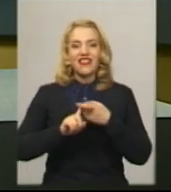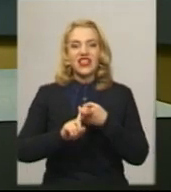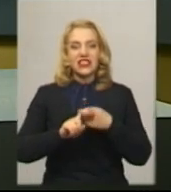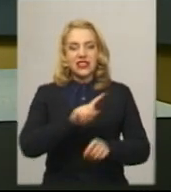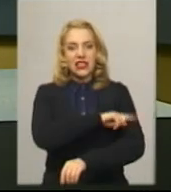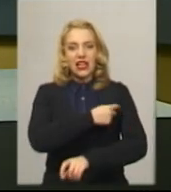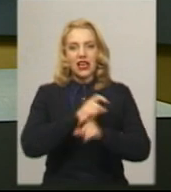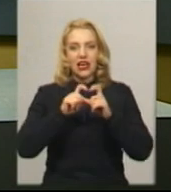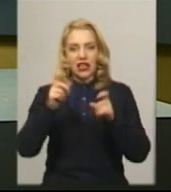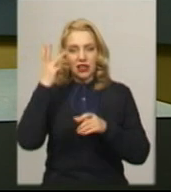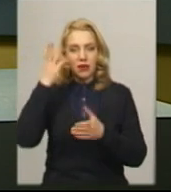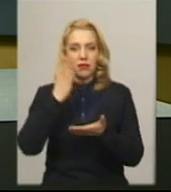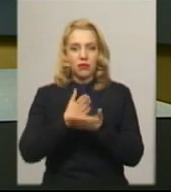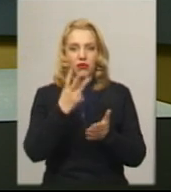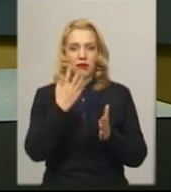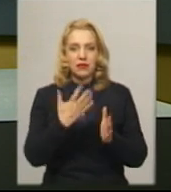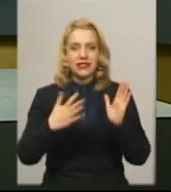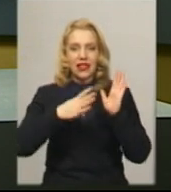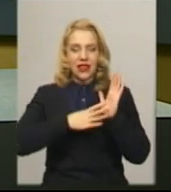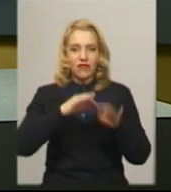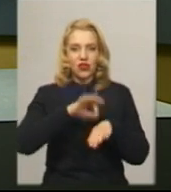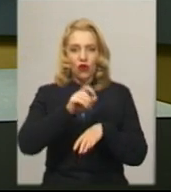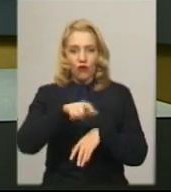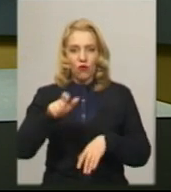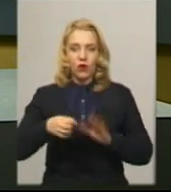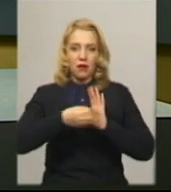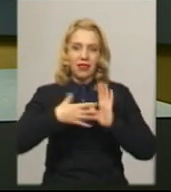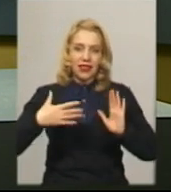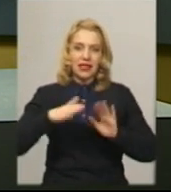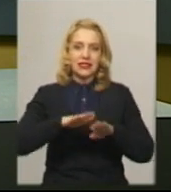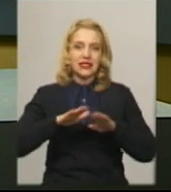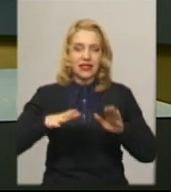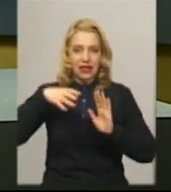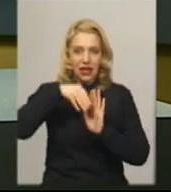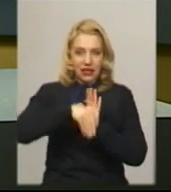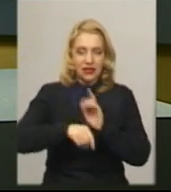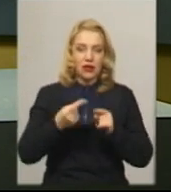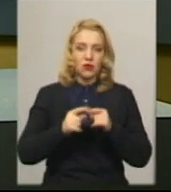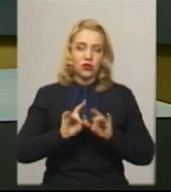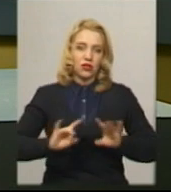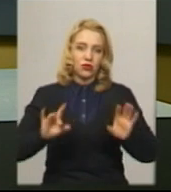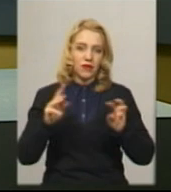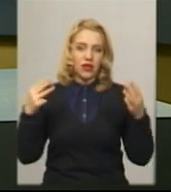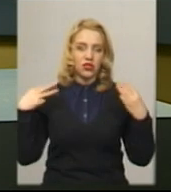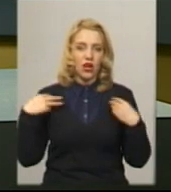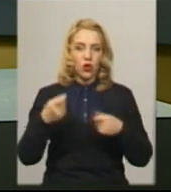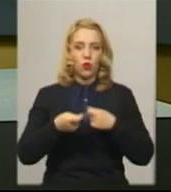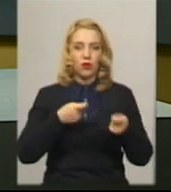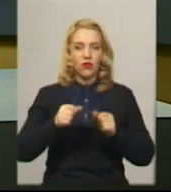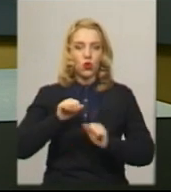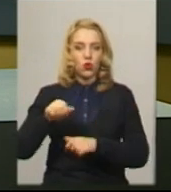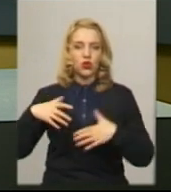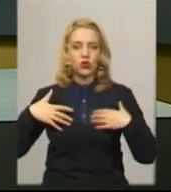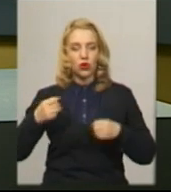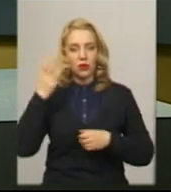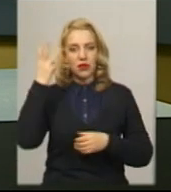Хмельницького перебувають 59 хворих, серед яких 15 дітей. Про це Суспільному сказав начальник управління охорони здоров'я Хмельницької